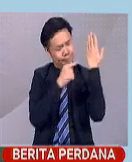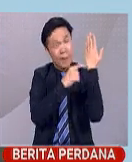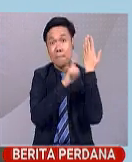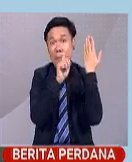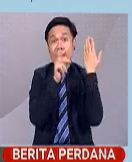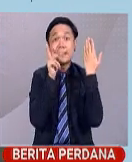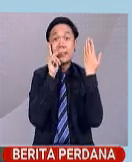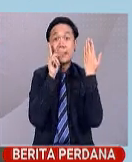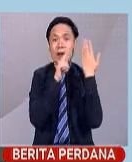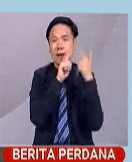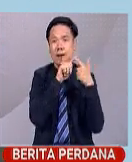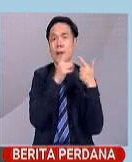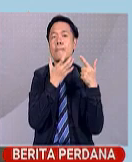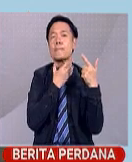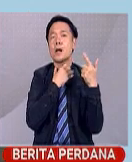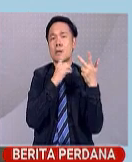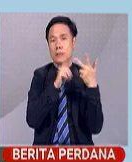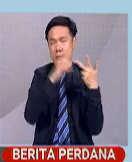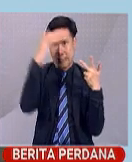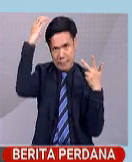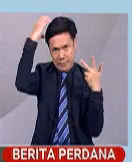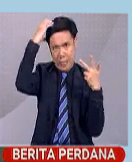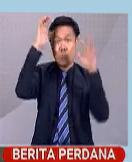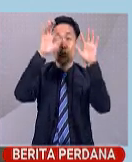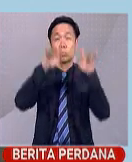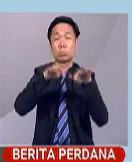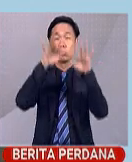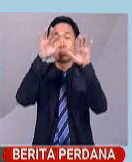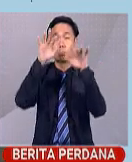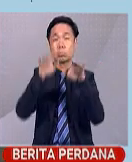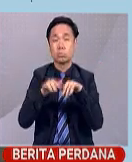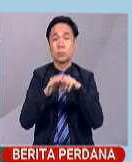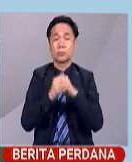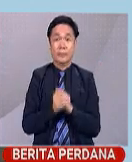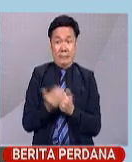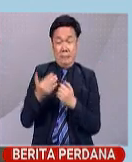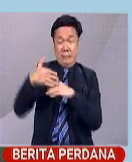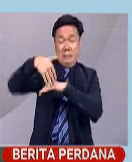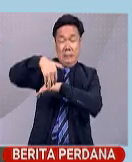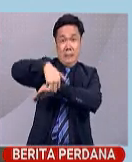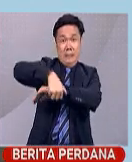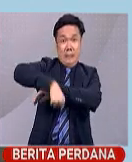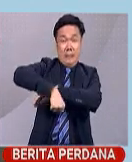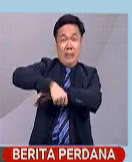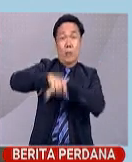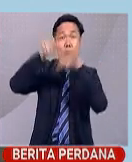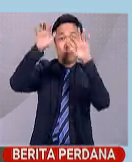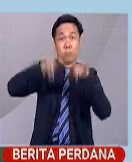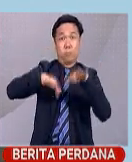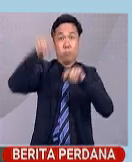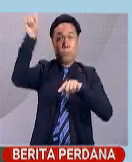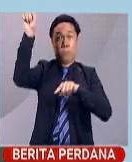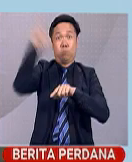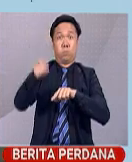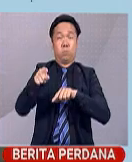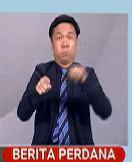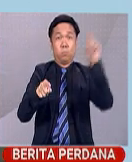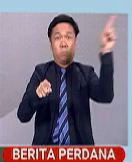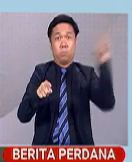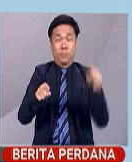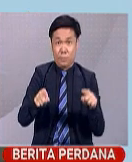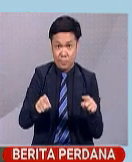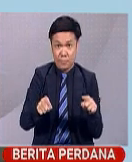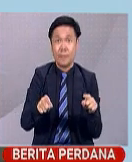Kedah, Perak dan juga Selangor. Dijangkakan menjelang lewat malam nanti, keadaan hujan berseteribuk petir di satu dua